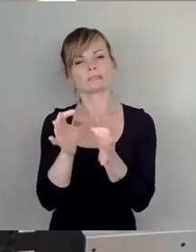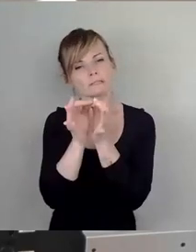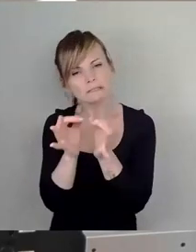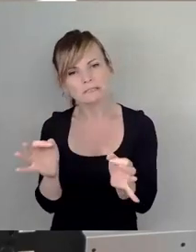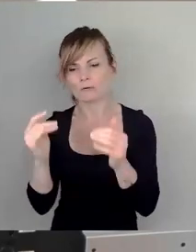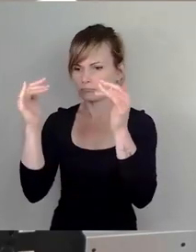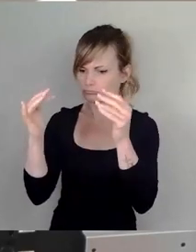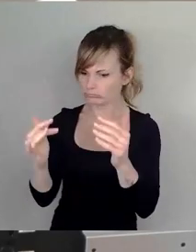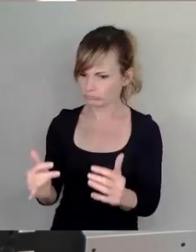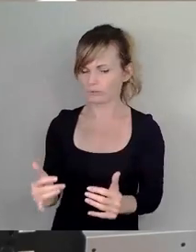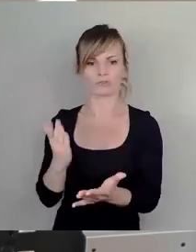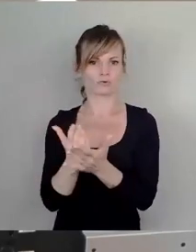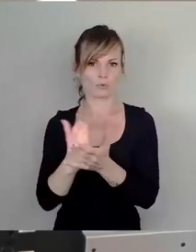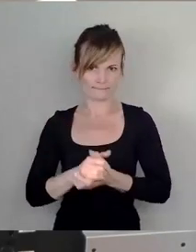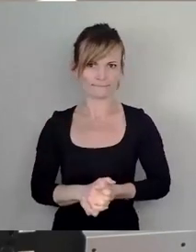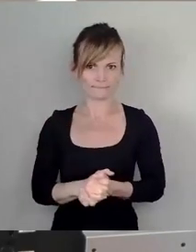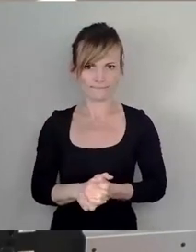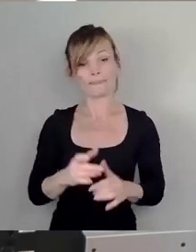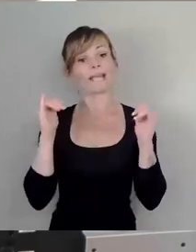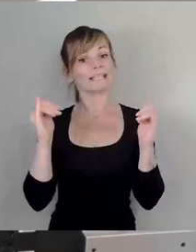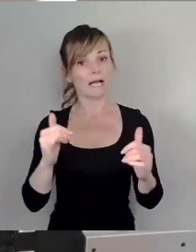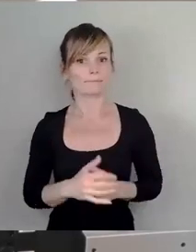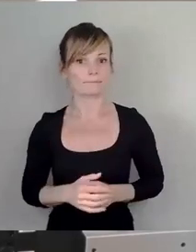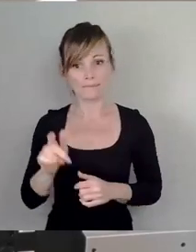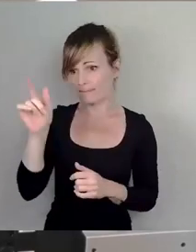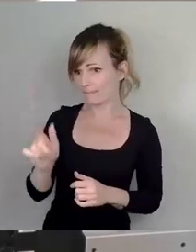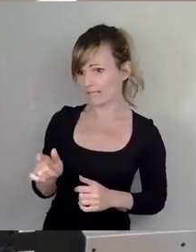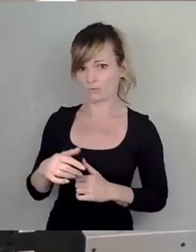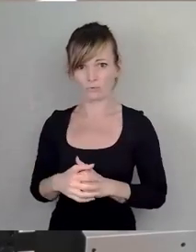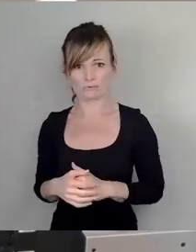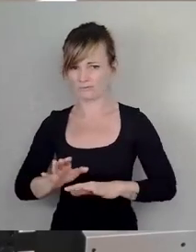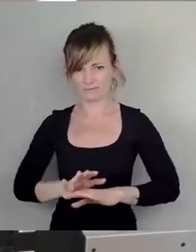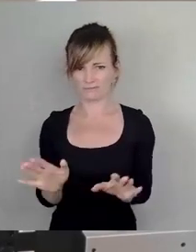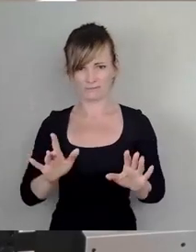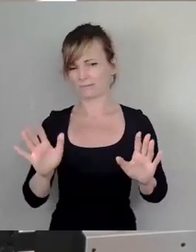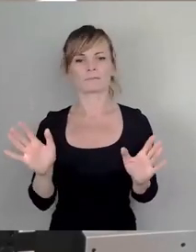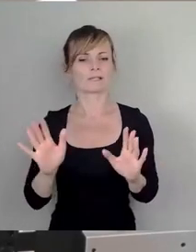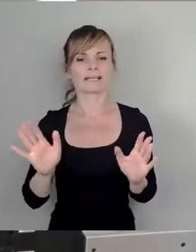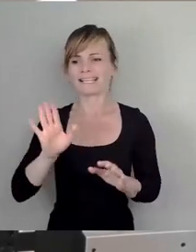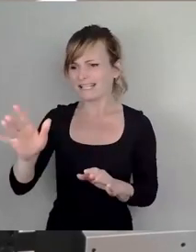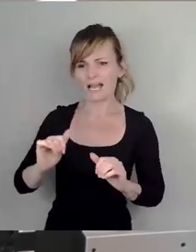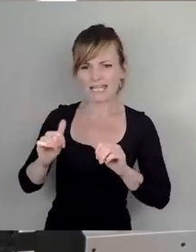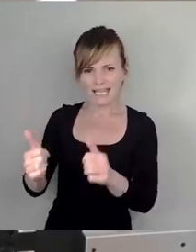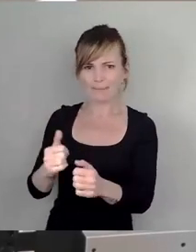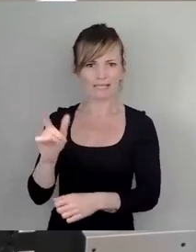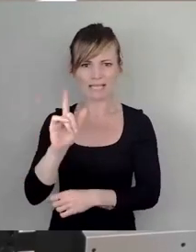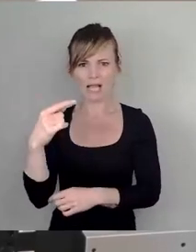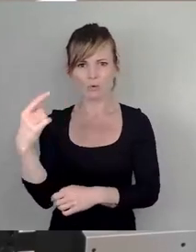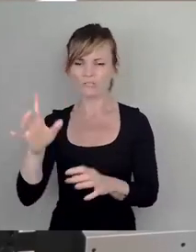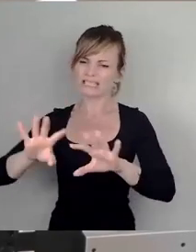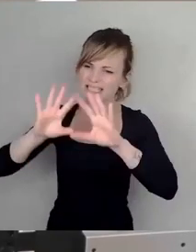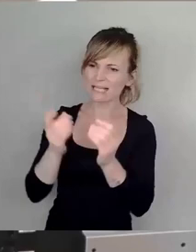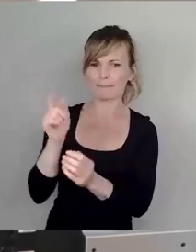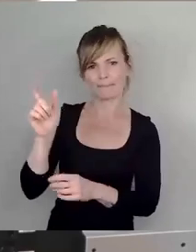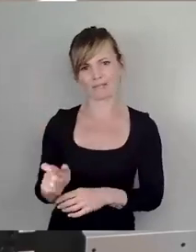ja, in der Person, also die Persönlichkeit, wir bewerten das Leben von Lea Grundig als Gesamtperson oder die Person